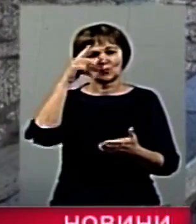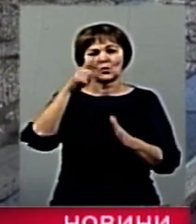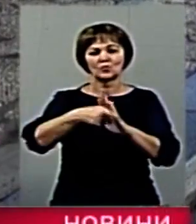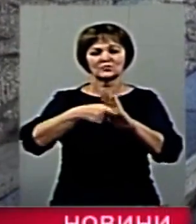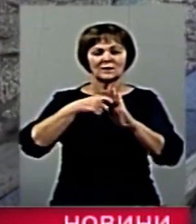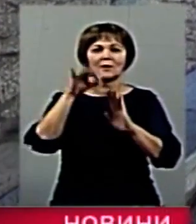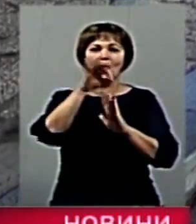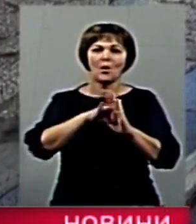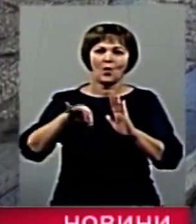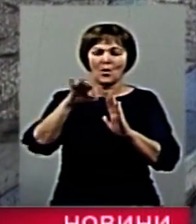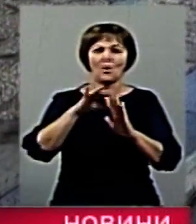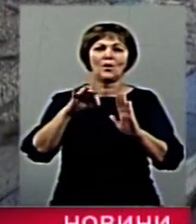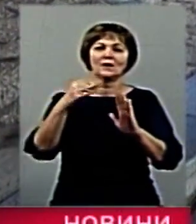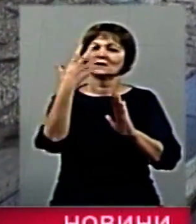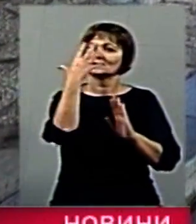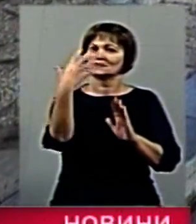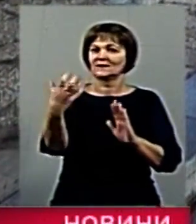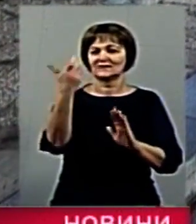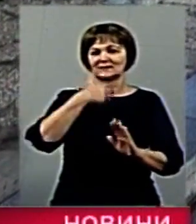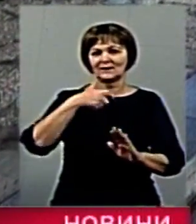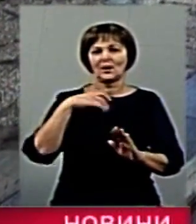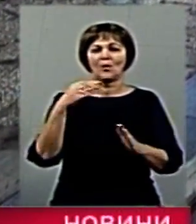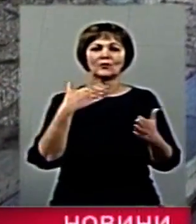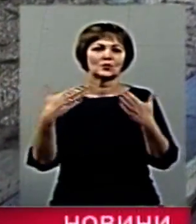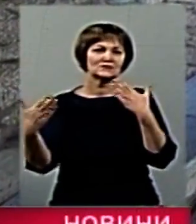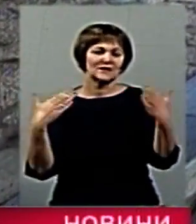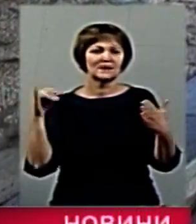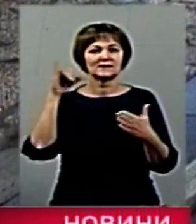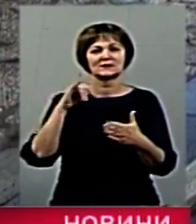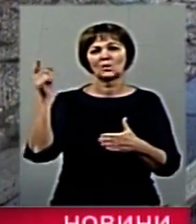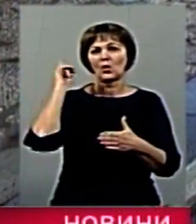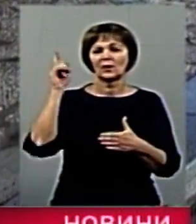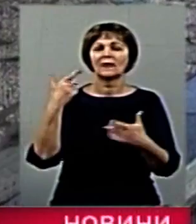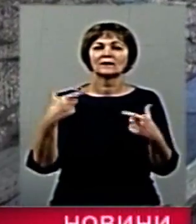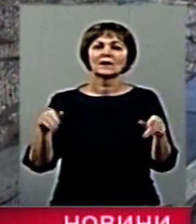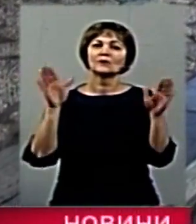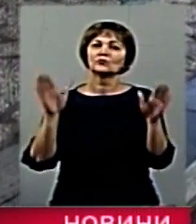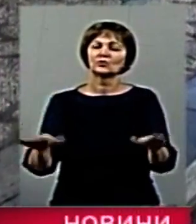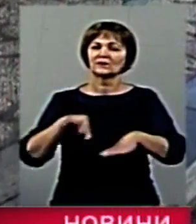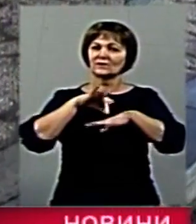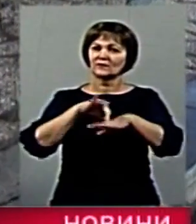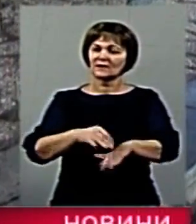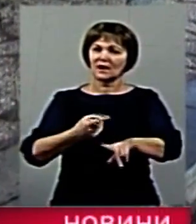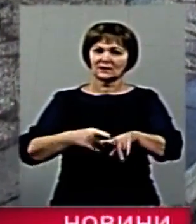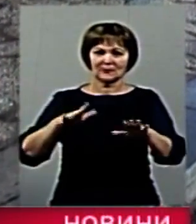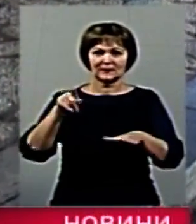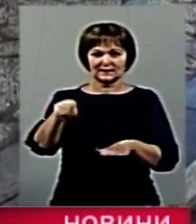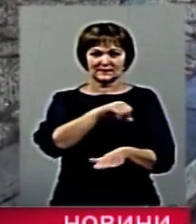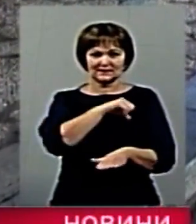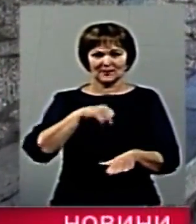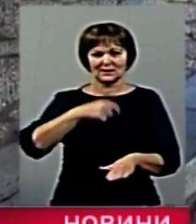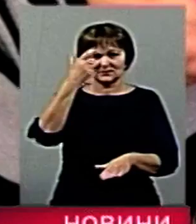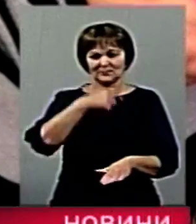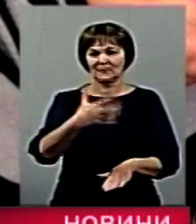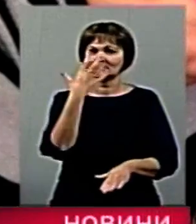про селфі, наприклад, про музей крайзначий, в якому будуть відбуватися ці події. А ти сама робиш селфі? Так,